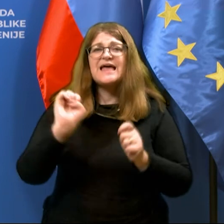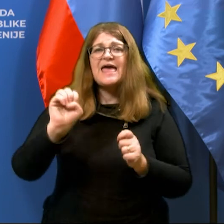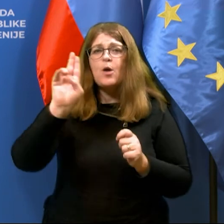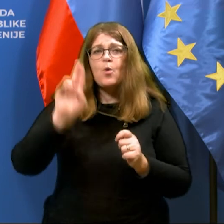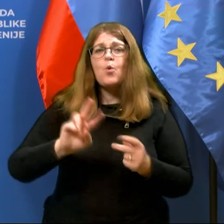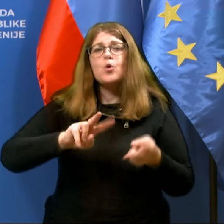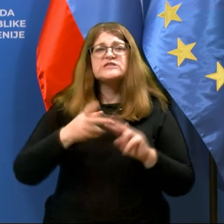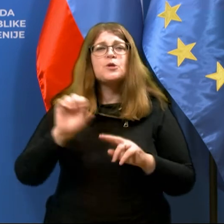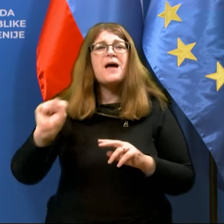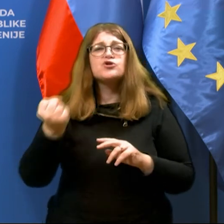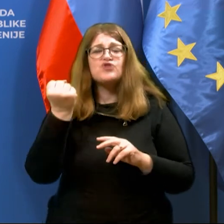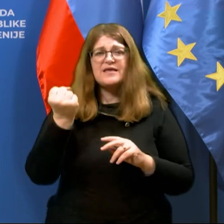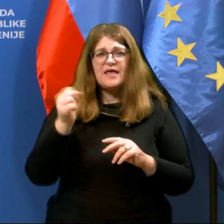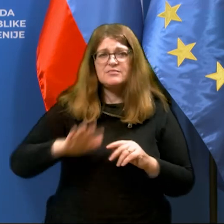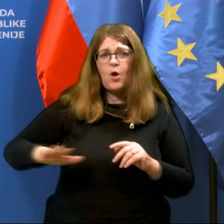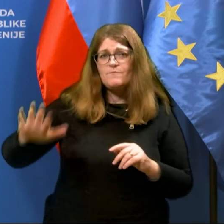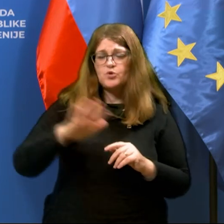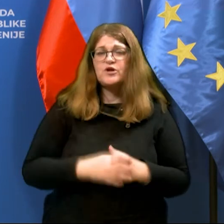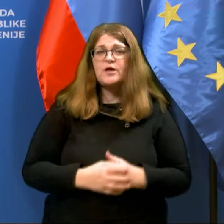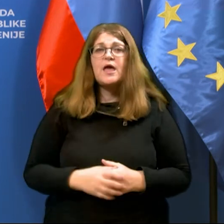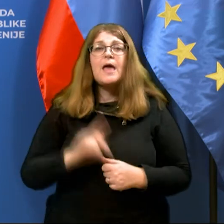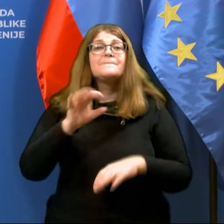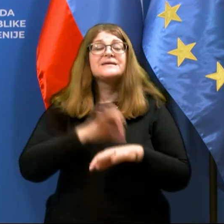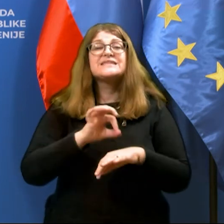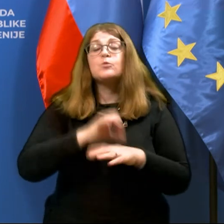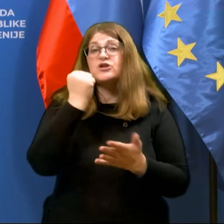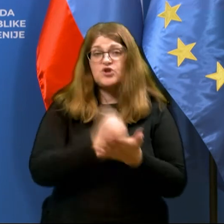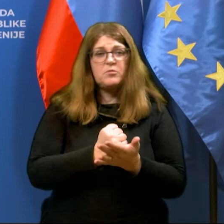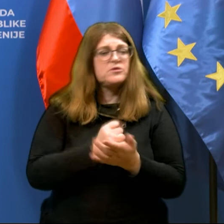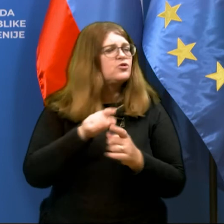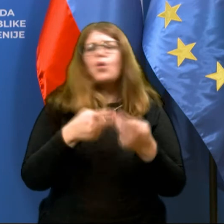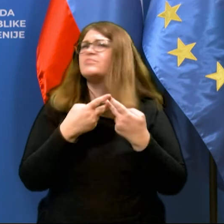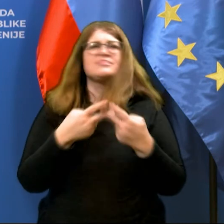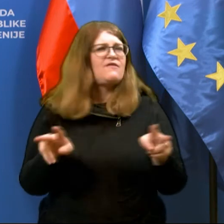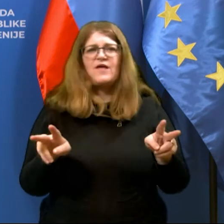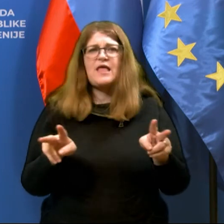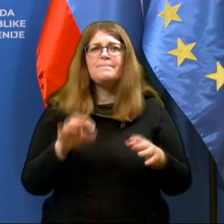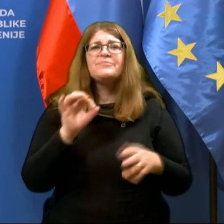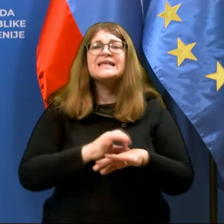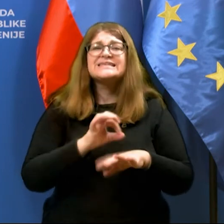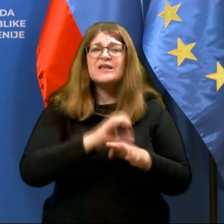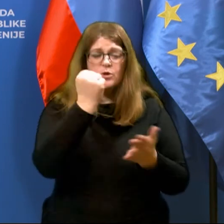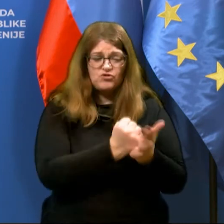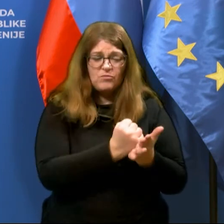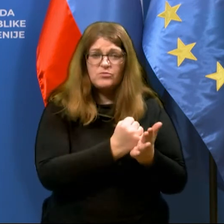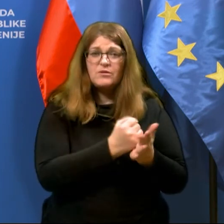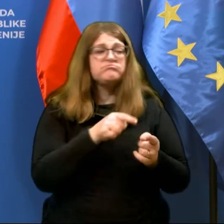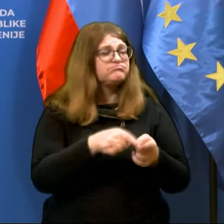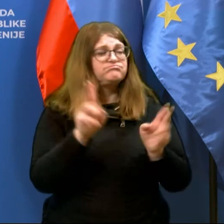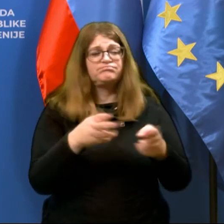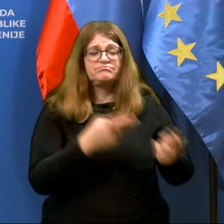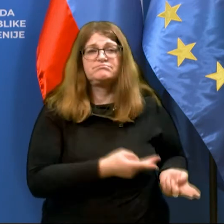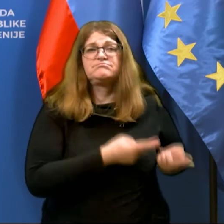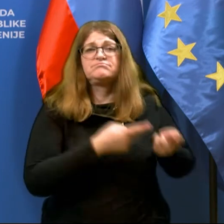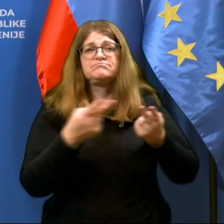Schengen, pa za zrovnička potrdila to ne velja, torej, v zrovničkih potrdilih ni možno prinesi takega